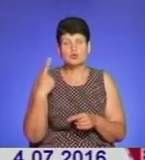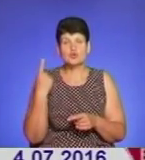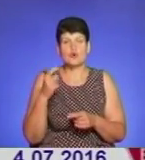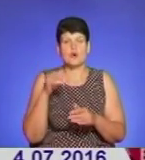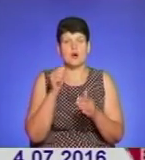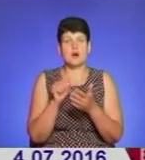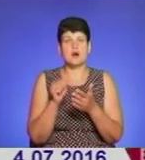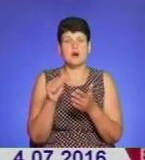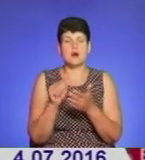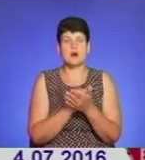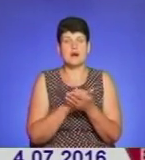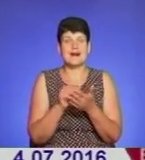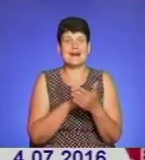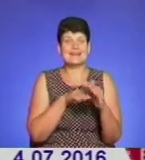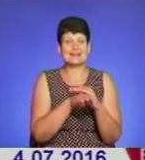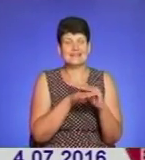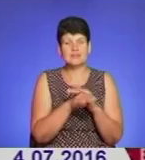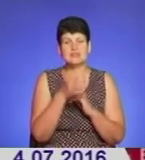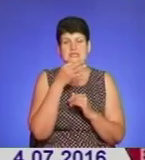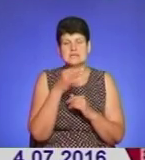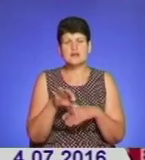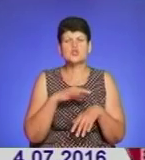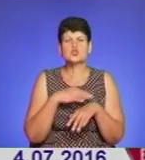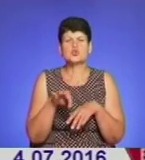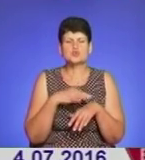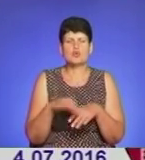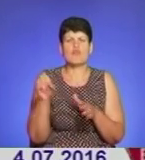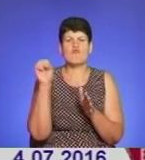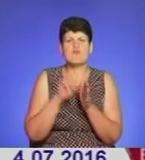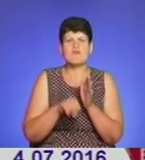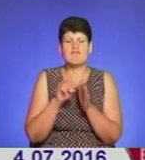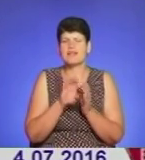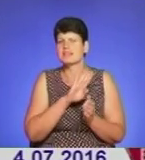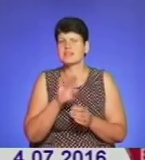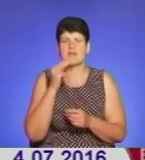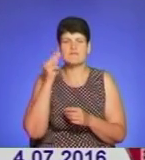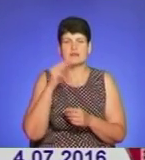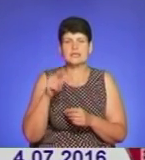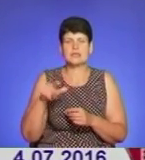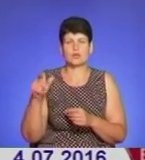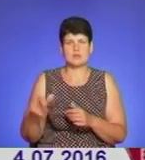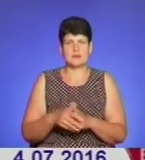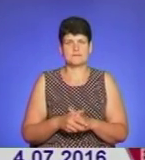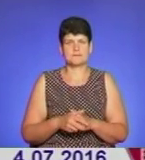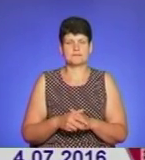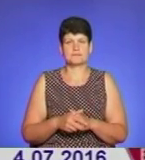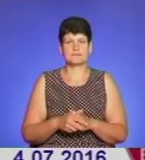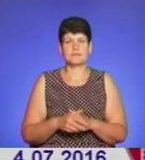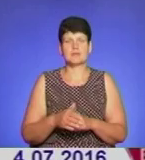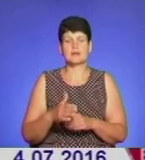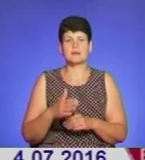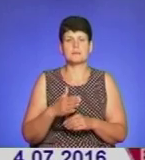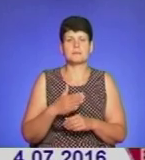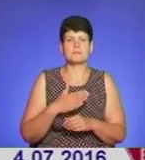зачитав лист більшовика, який розповів, як жорстоко вбивав невинних людей і каєвся за свої страшні вчинки. Нині на